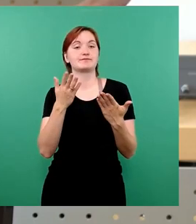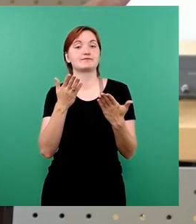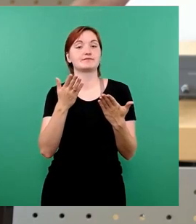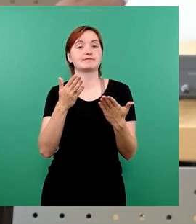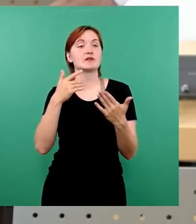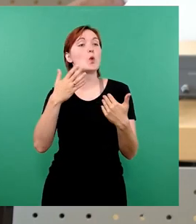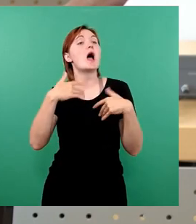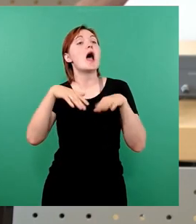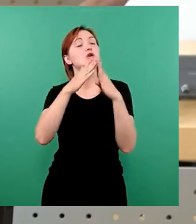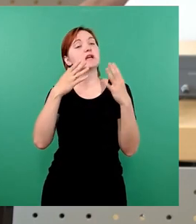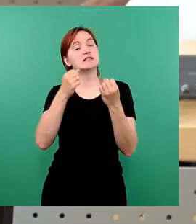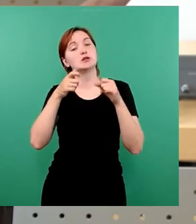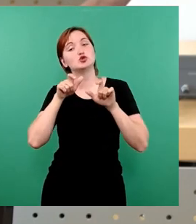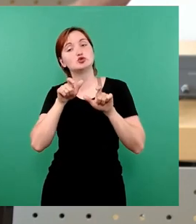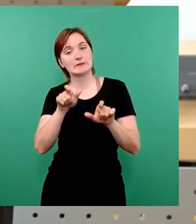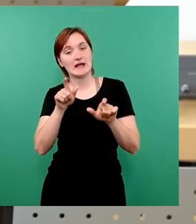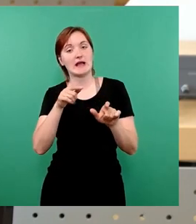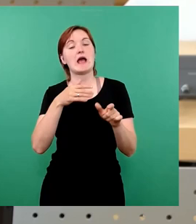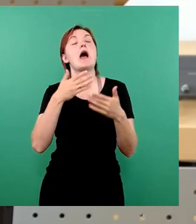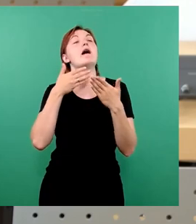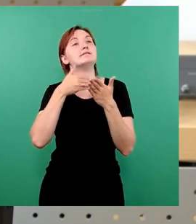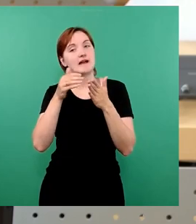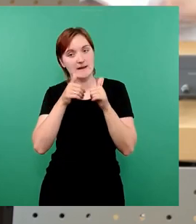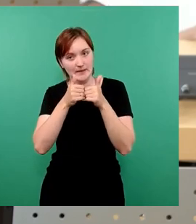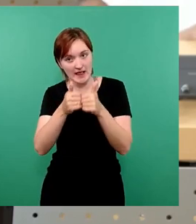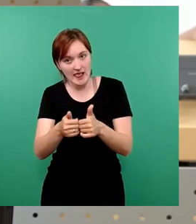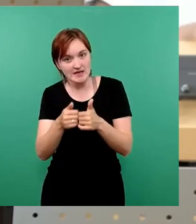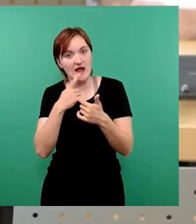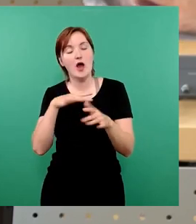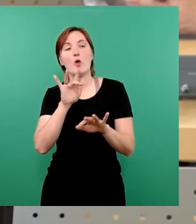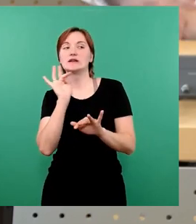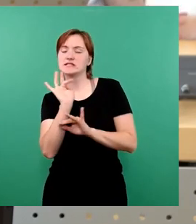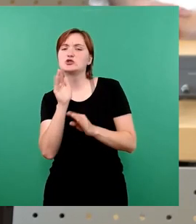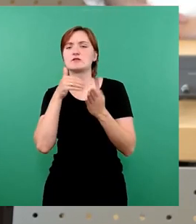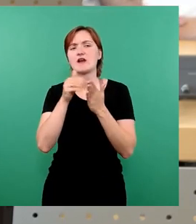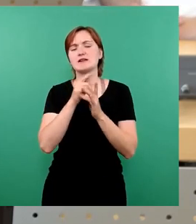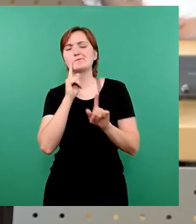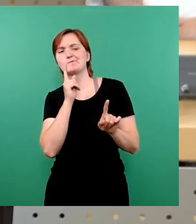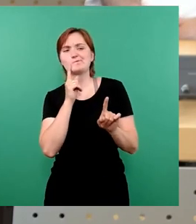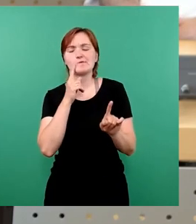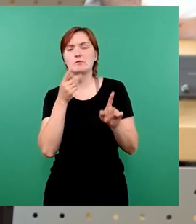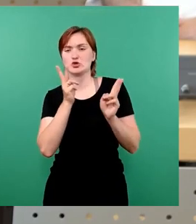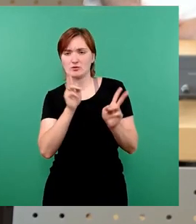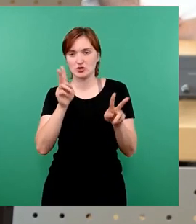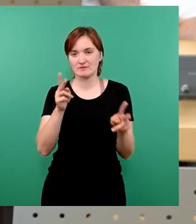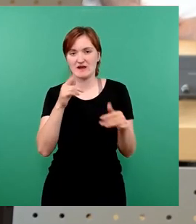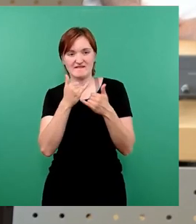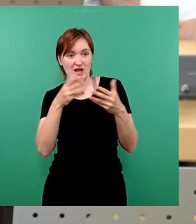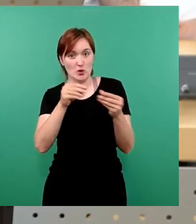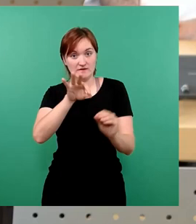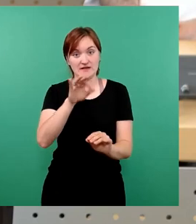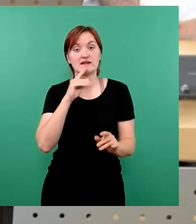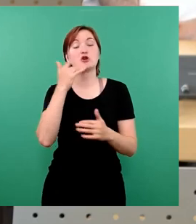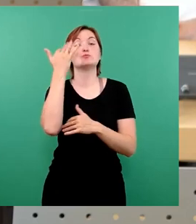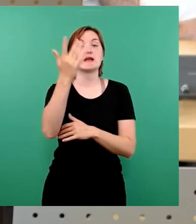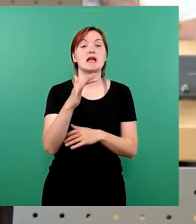Haushaltssperre begleiten, kritisch begleiten. Und wir werden es auch kritisch hinterfragen. Der nächste Punkt dazu ist ja dann der Zwischenbericht, uns